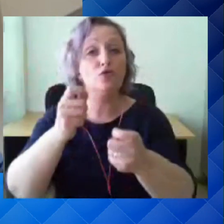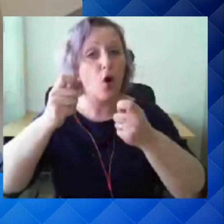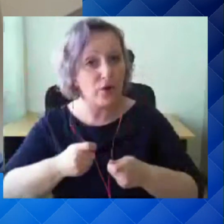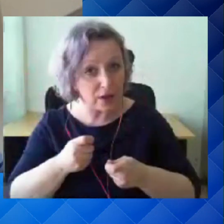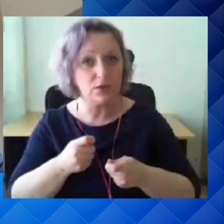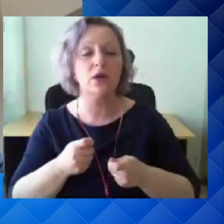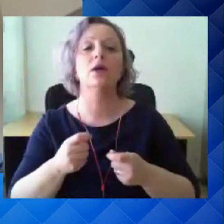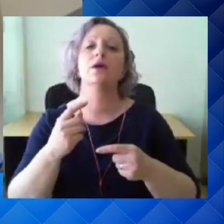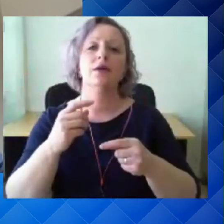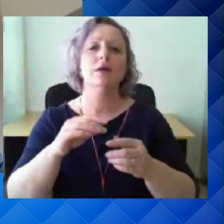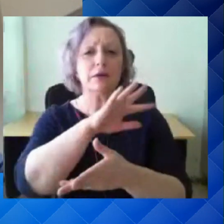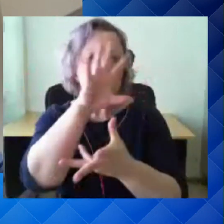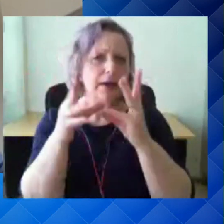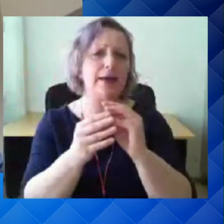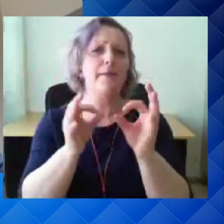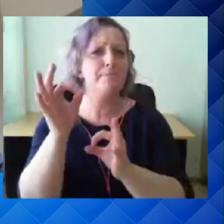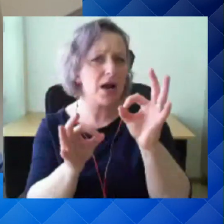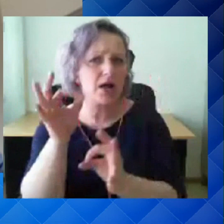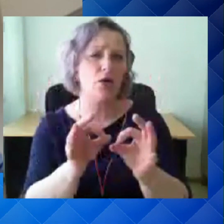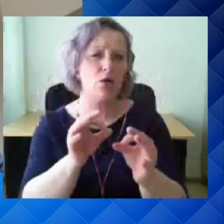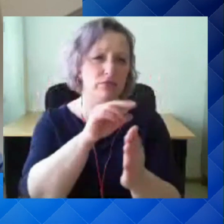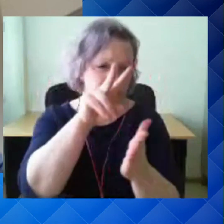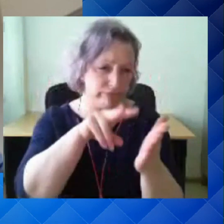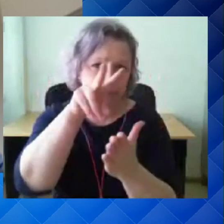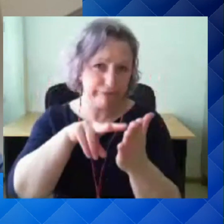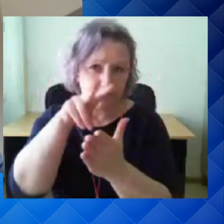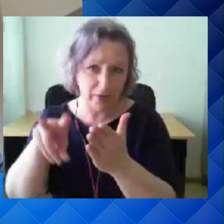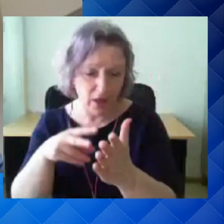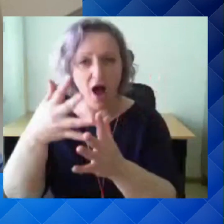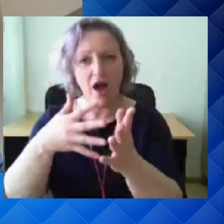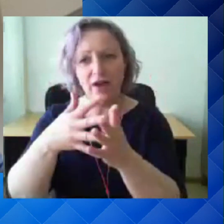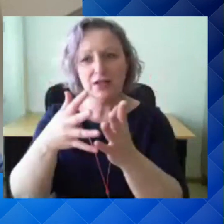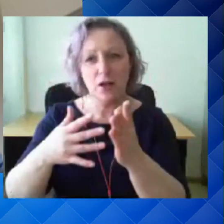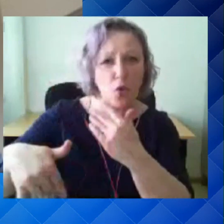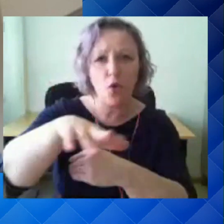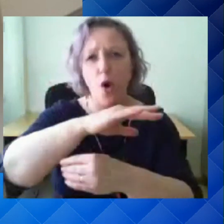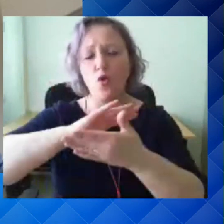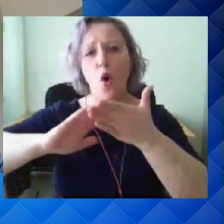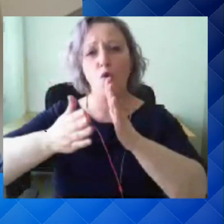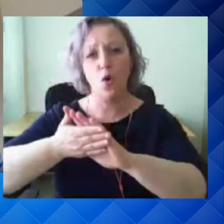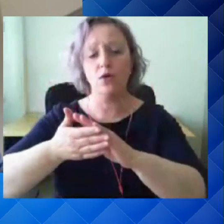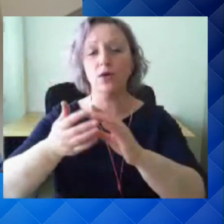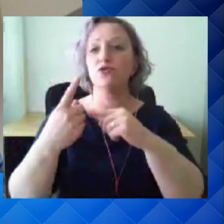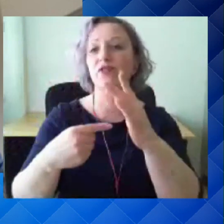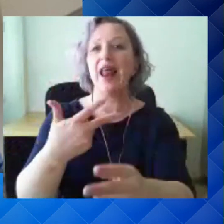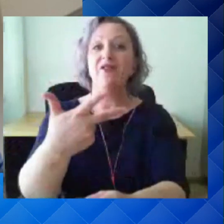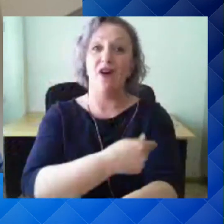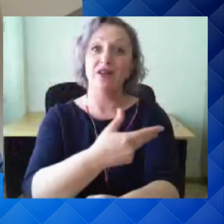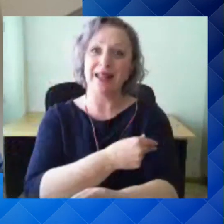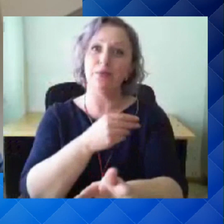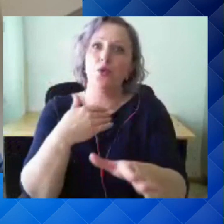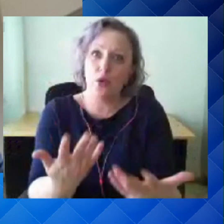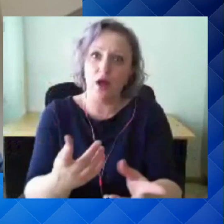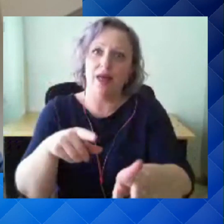mõõdikud vaadatakse üle arvestades sellist epidemioloogilist olukorda ja vaktsineerimise edene, mis neid